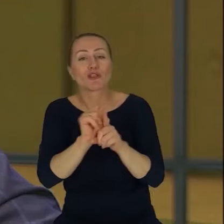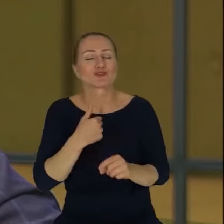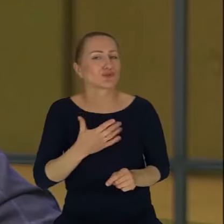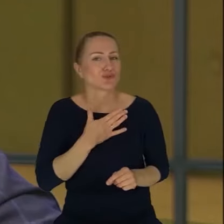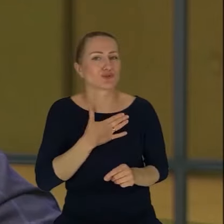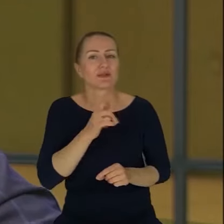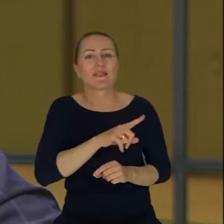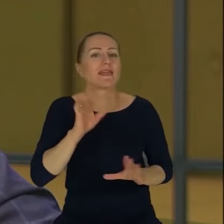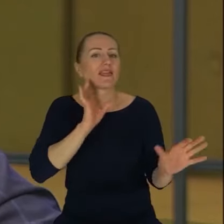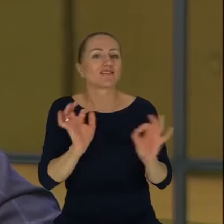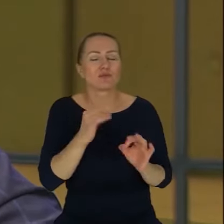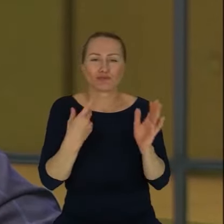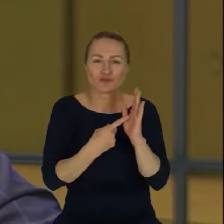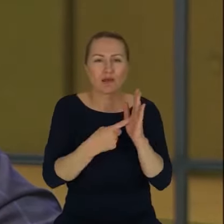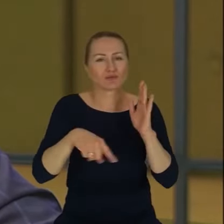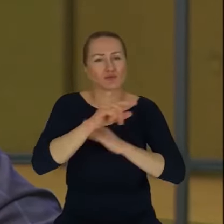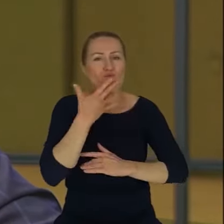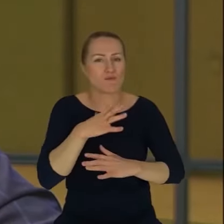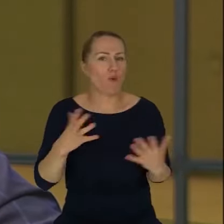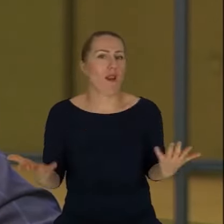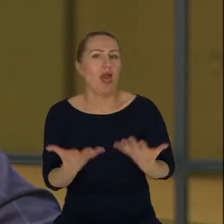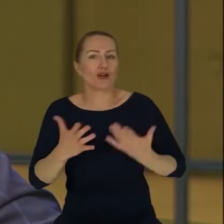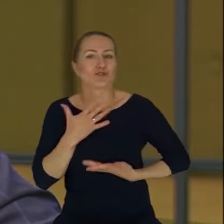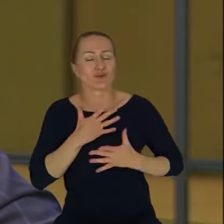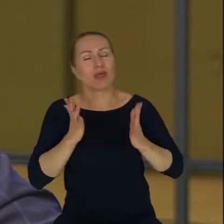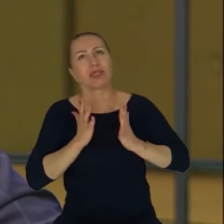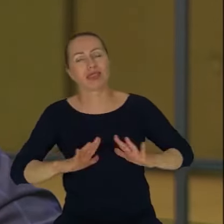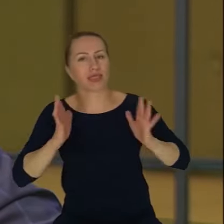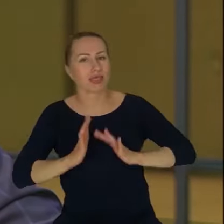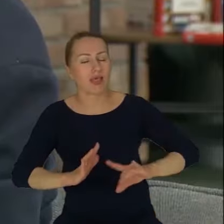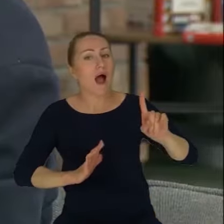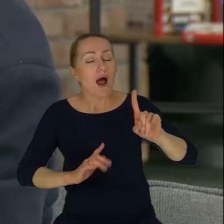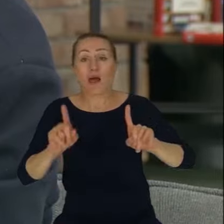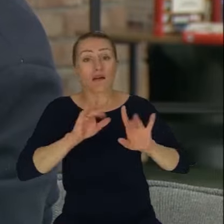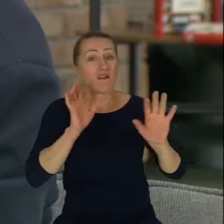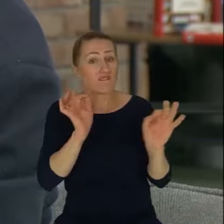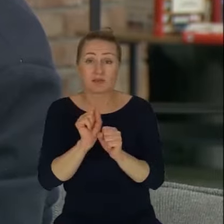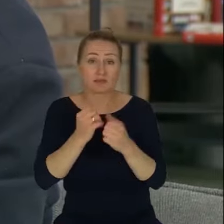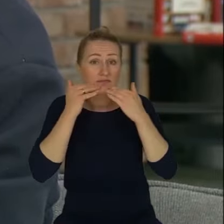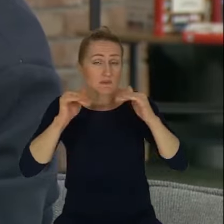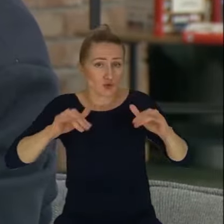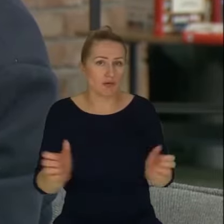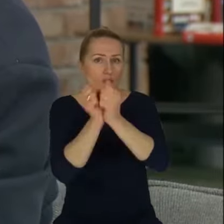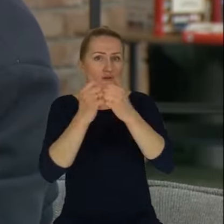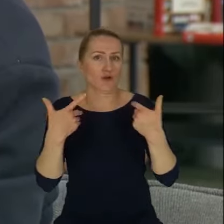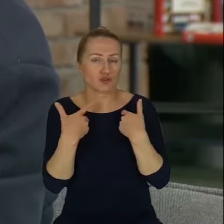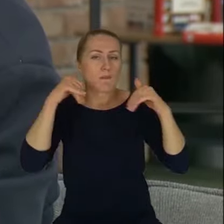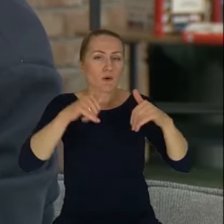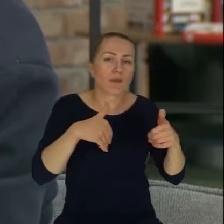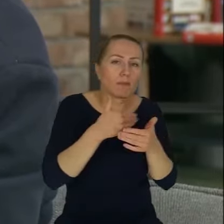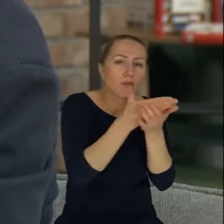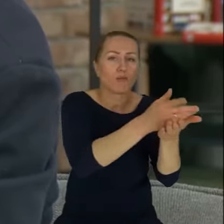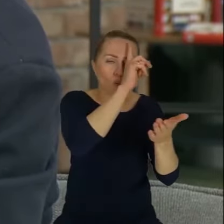lekko mówiliśmy, a teraz dotykamy tego, że informacja, ona może ratować życie, ona może pomagać ludziom w bardzo trudnych sytuacjach,